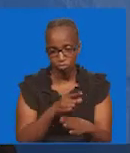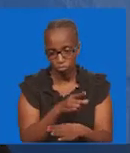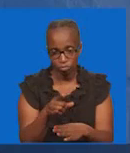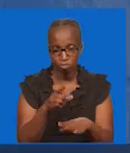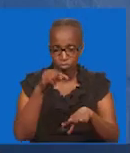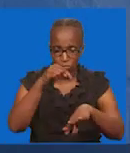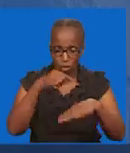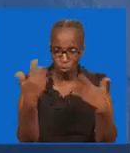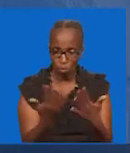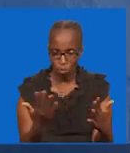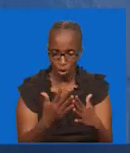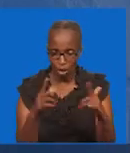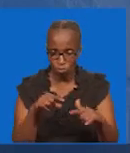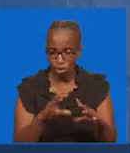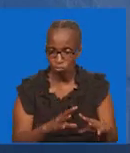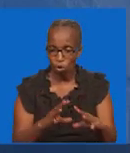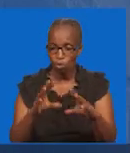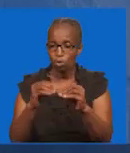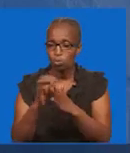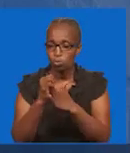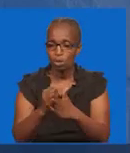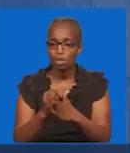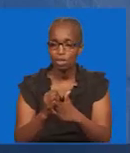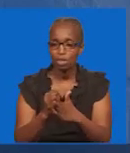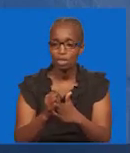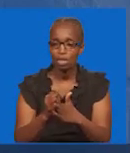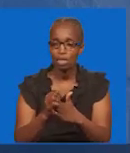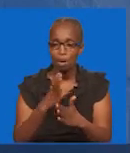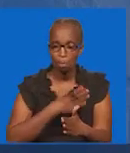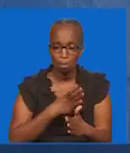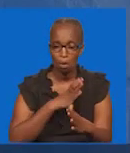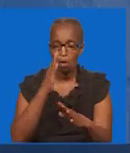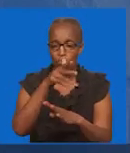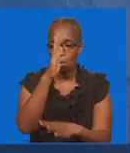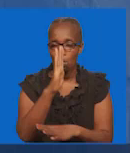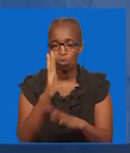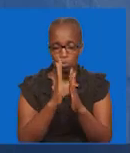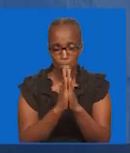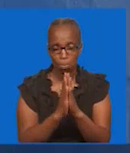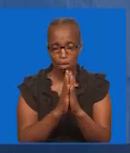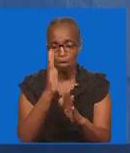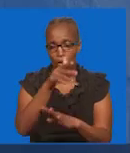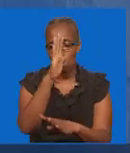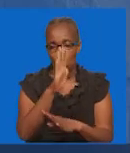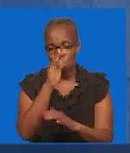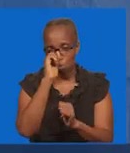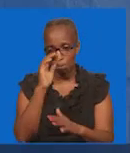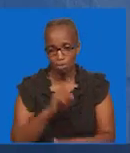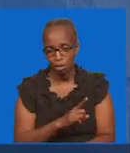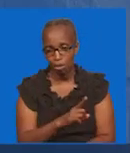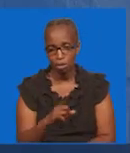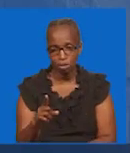Yambapo Mutaweza Kuanguza Watu Wake Mbariki Weni Na Mungu Wapamudia Nani Mutumishu Wa Mungu Pastor